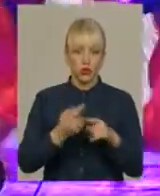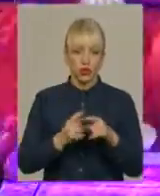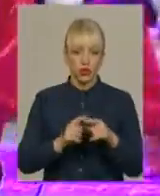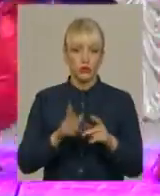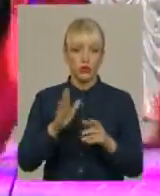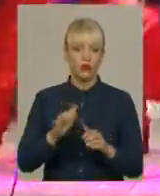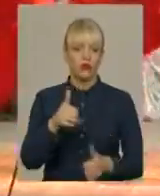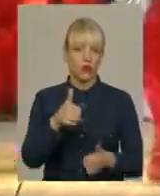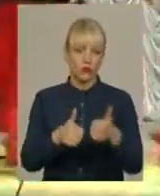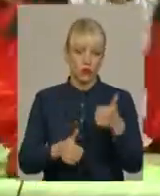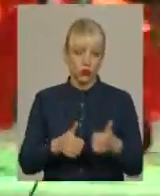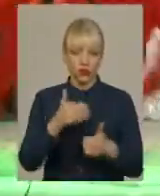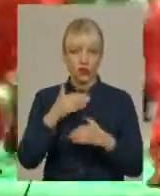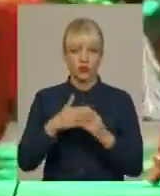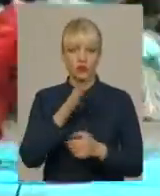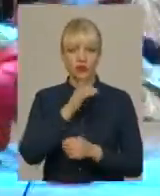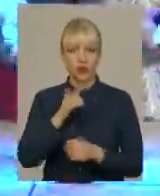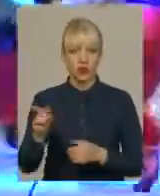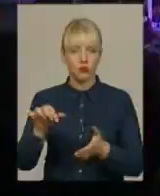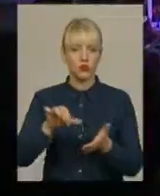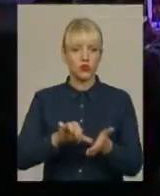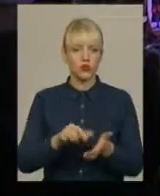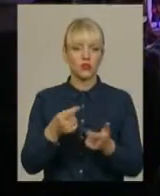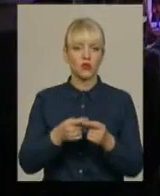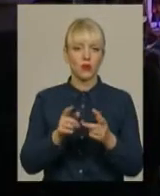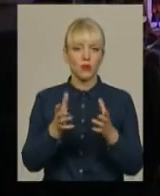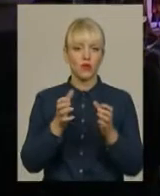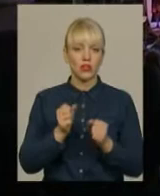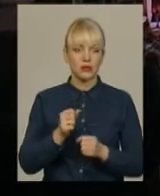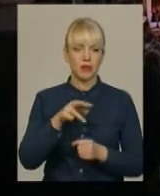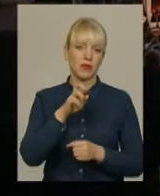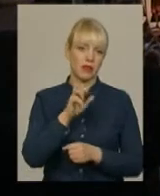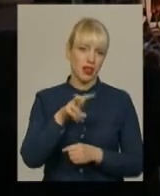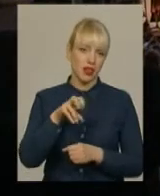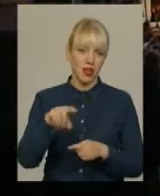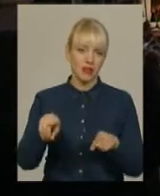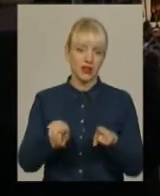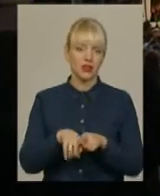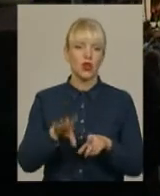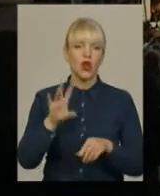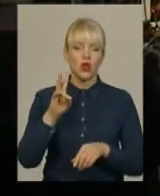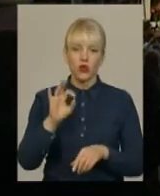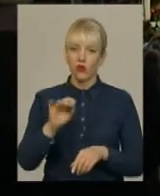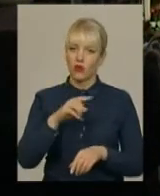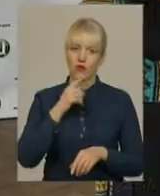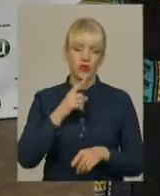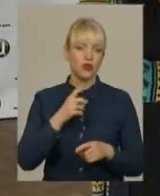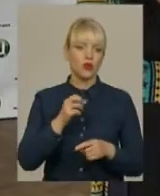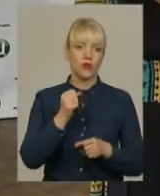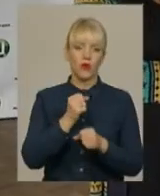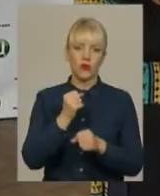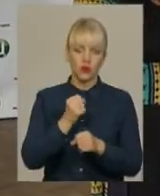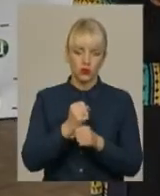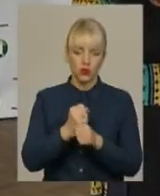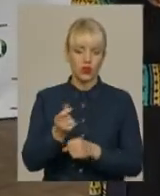збирається голосити найближчим часом. Участь у ньому має можливість взяти і Микола Балема. Але маестро каже, до роботи в ансамблі повернеться